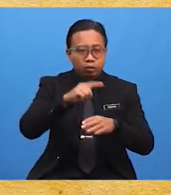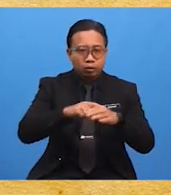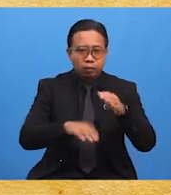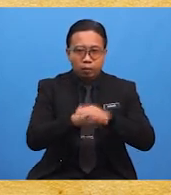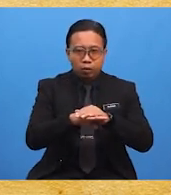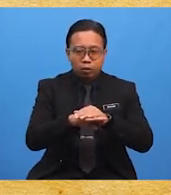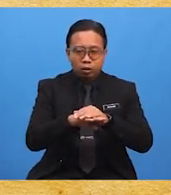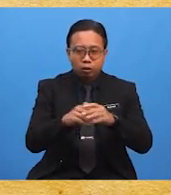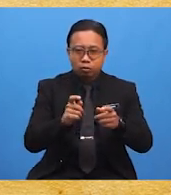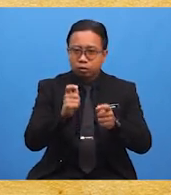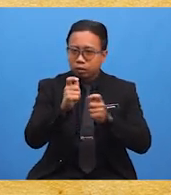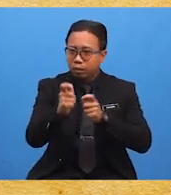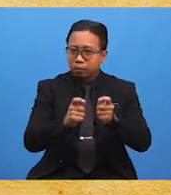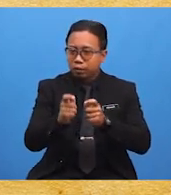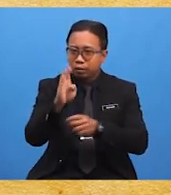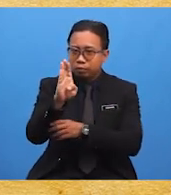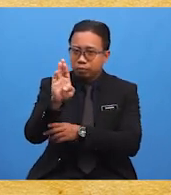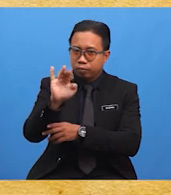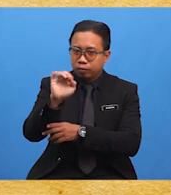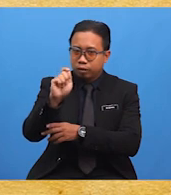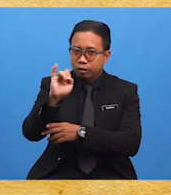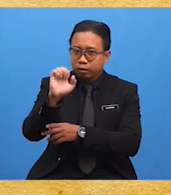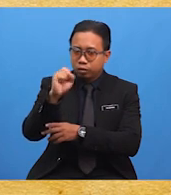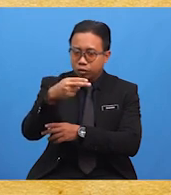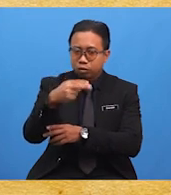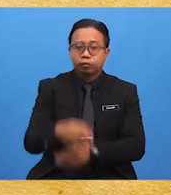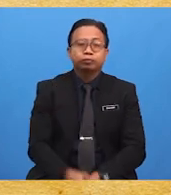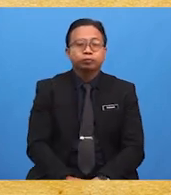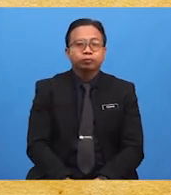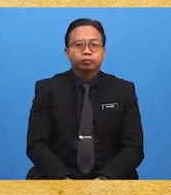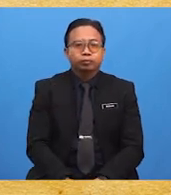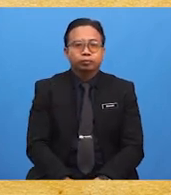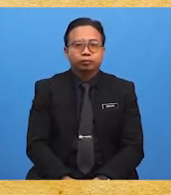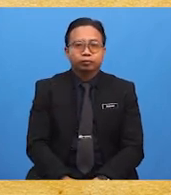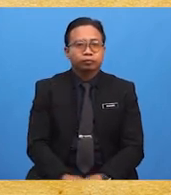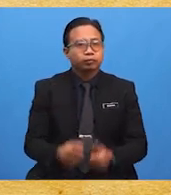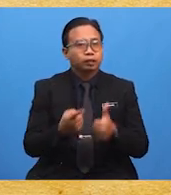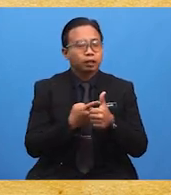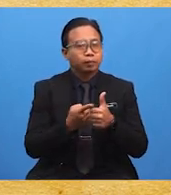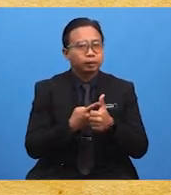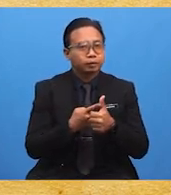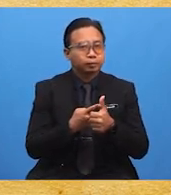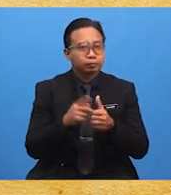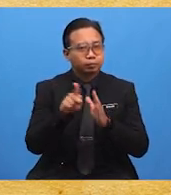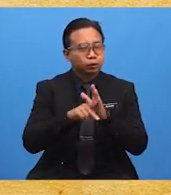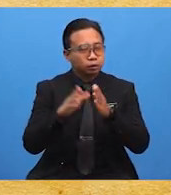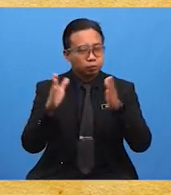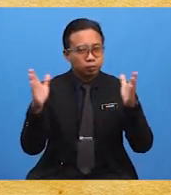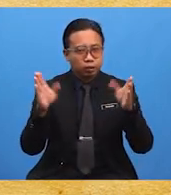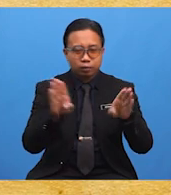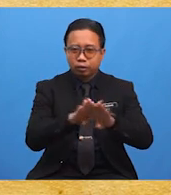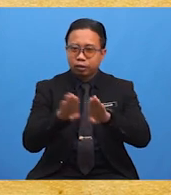bagi setiap perkara yang berikut. Iaitu, pertama, perkembangan bandar